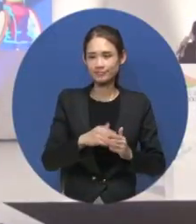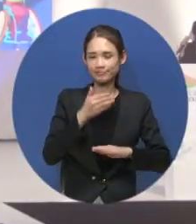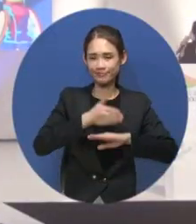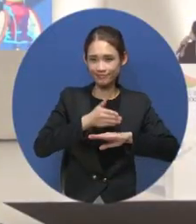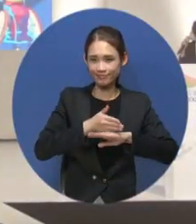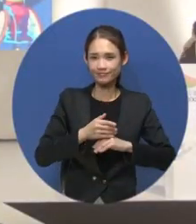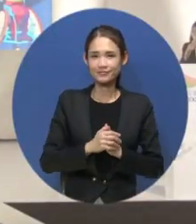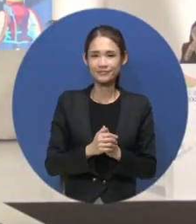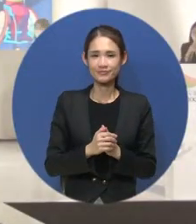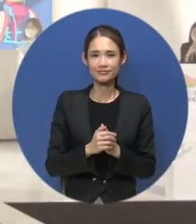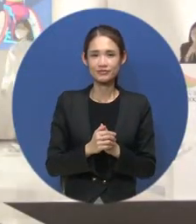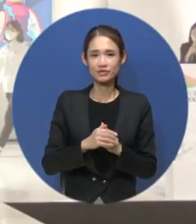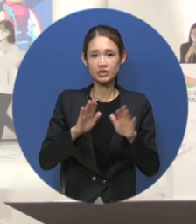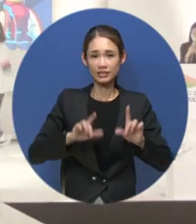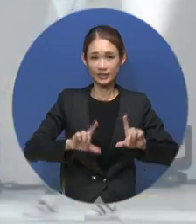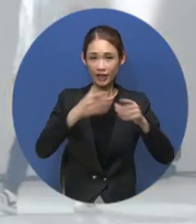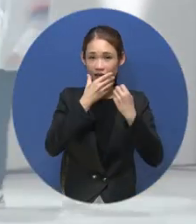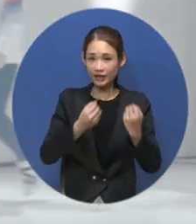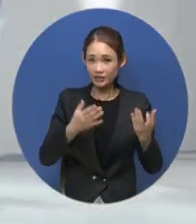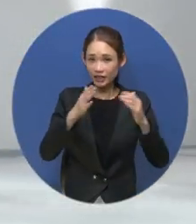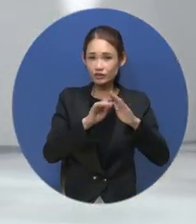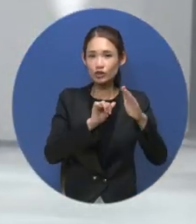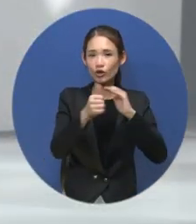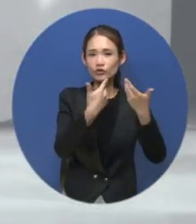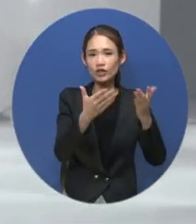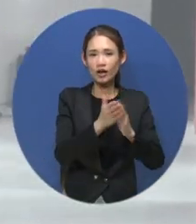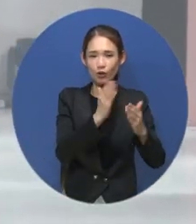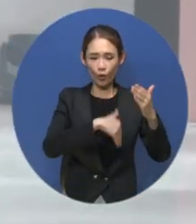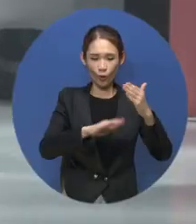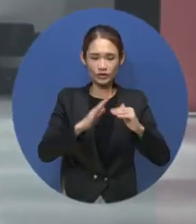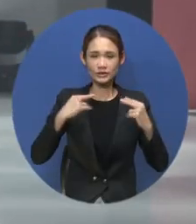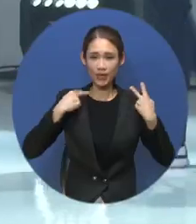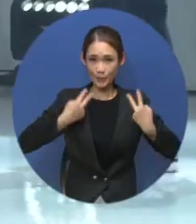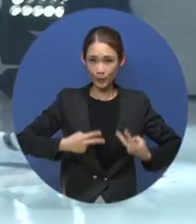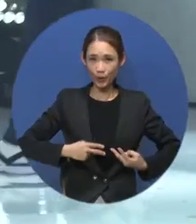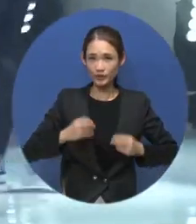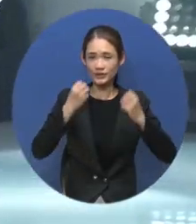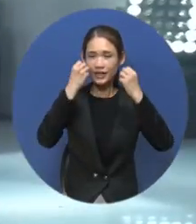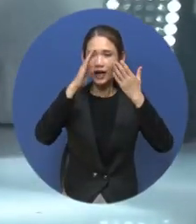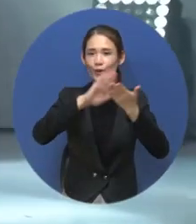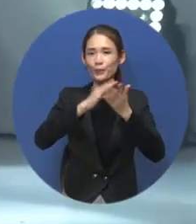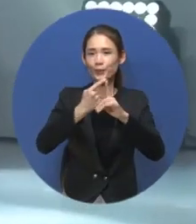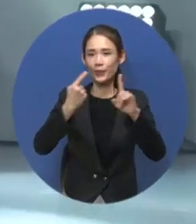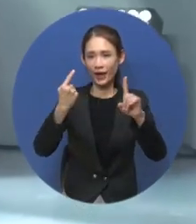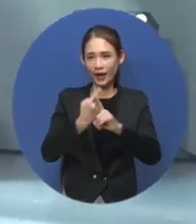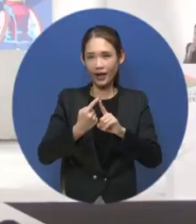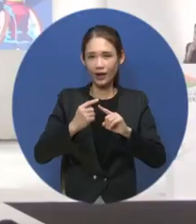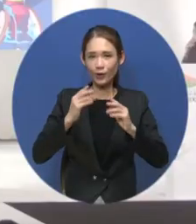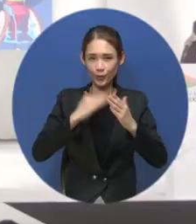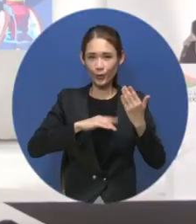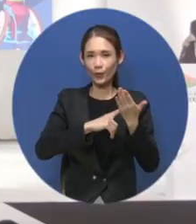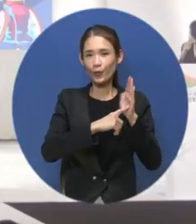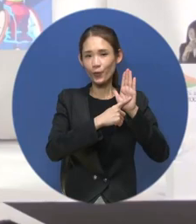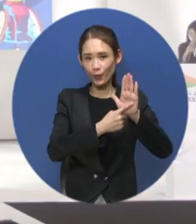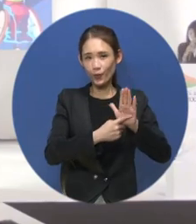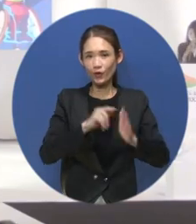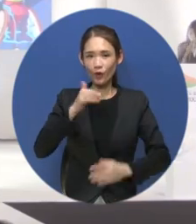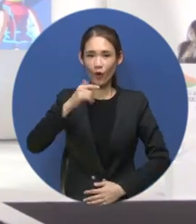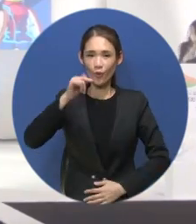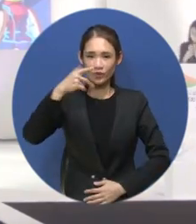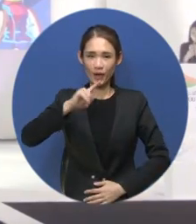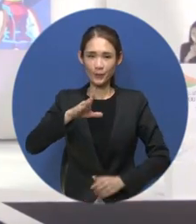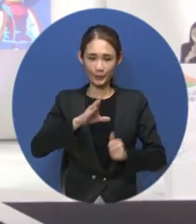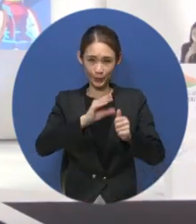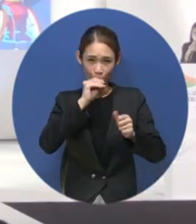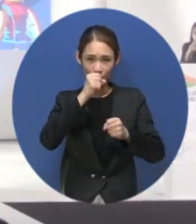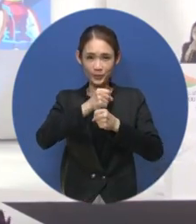한편 이날 행사에서 선수단 공식 단복이 새롭게 공개됐습니다. 건곤 감리를 모티브로 제작된